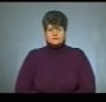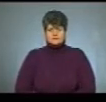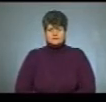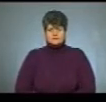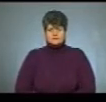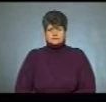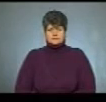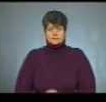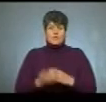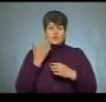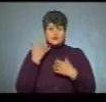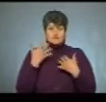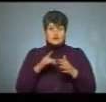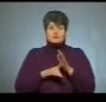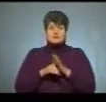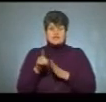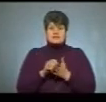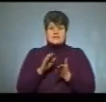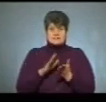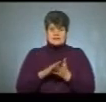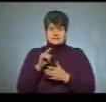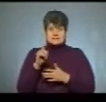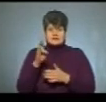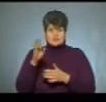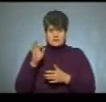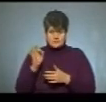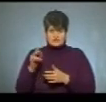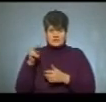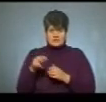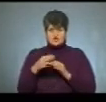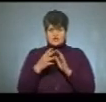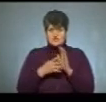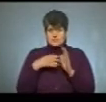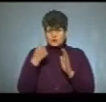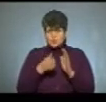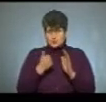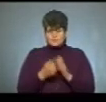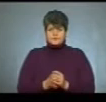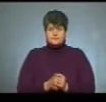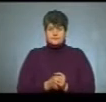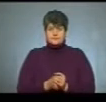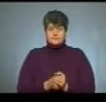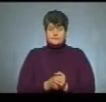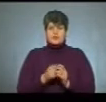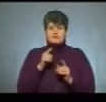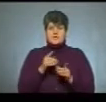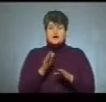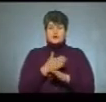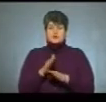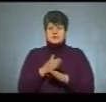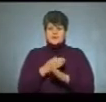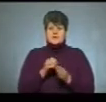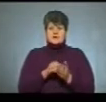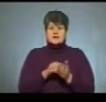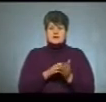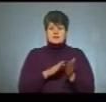От коли вже розпочинається реєстрація на зовнішнє незалежне оцінювання 2019? Бачите, вона розділена з реєстрацією